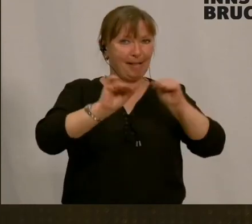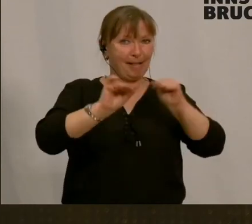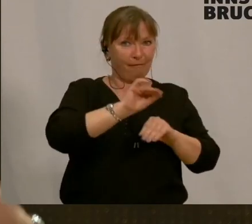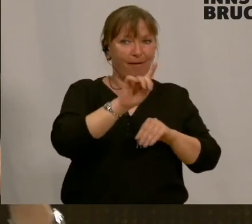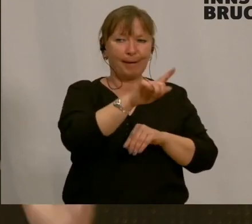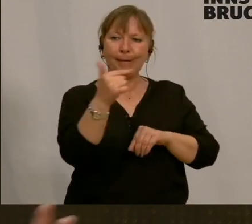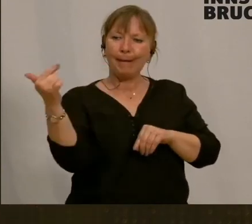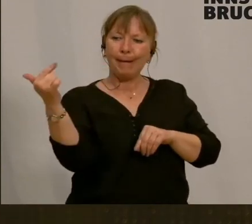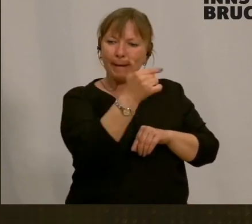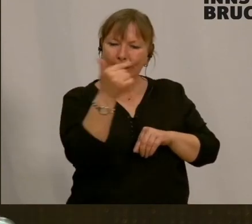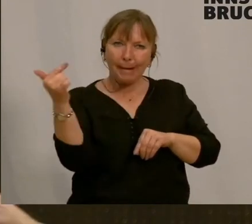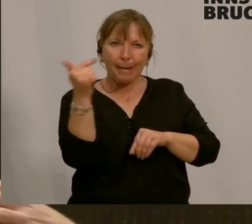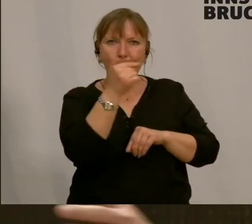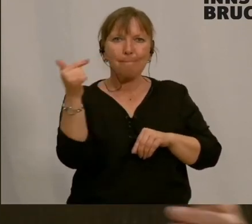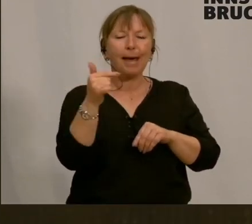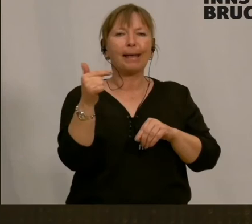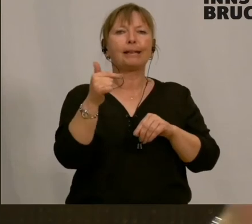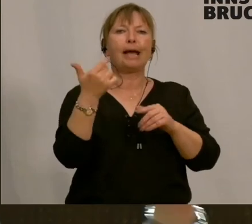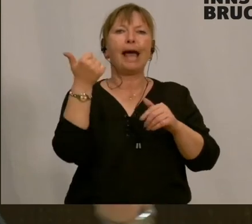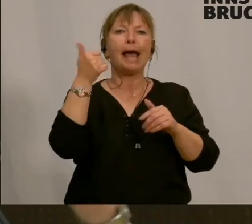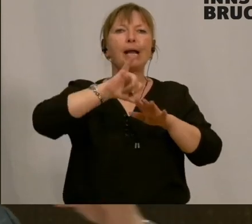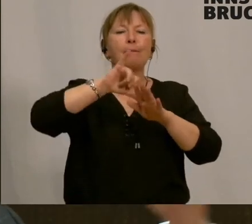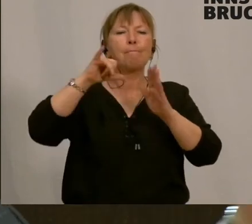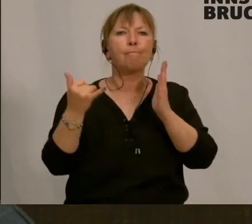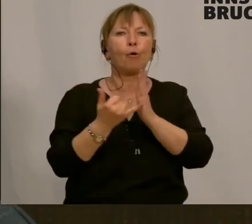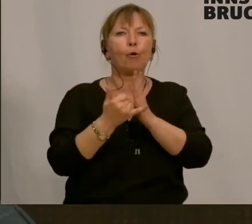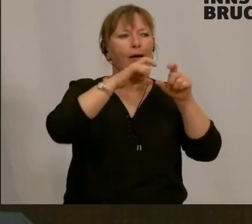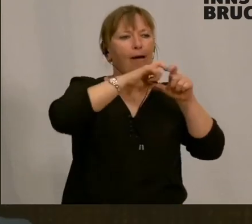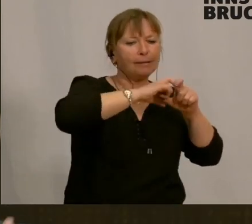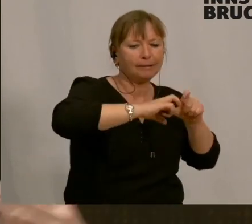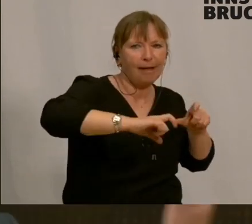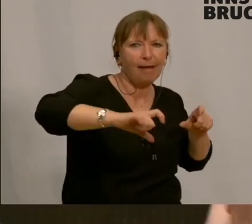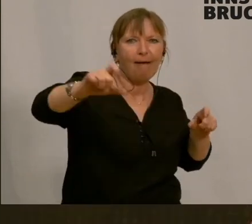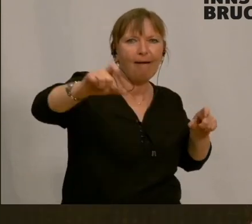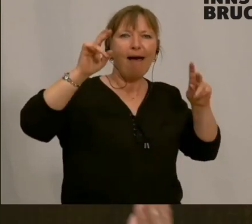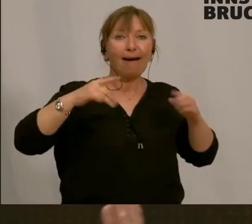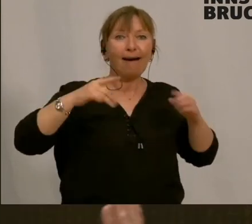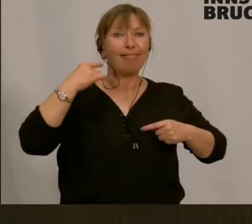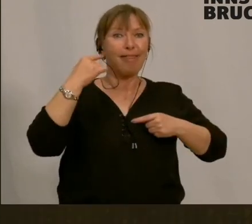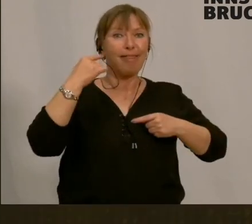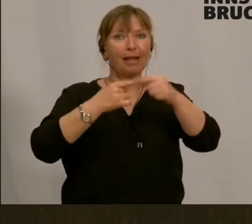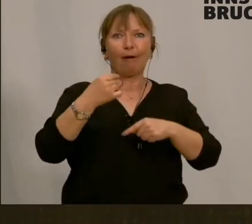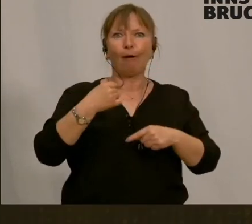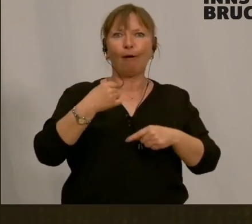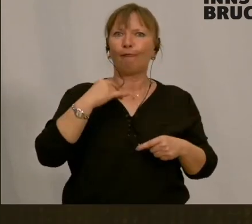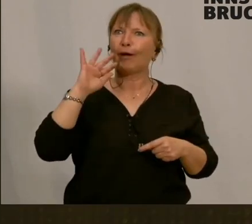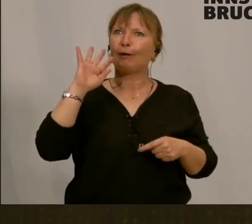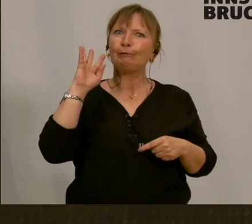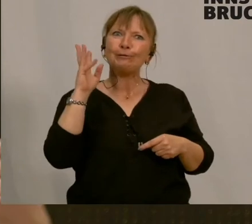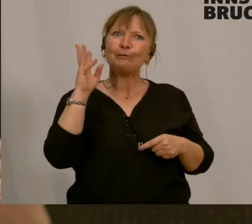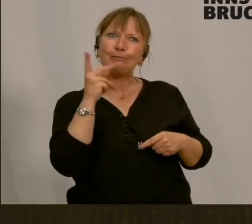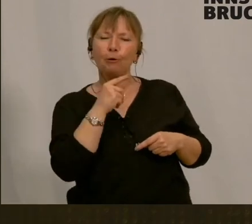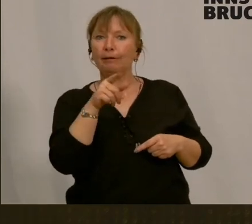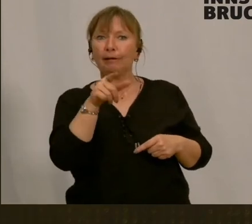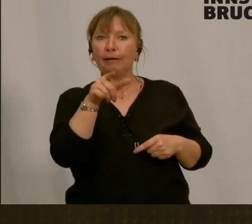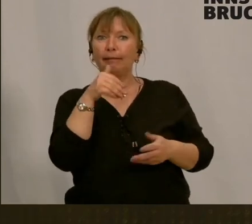Projekt mit anbucken, dass man das ganze Avenue da drüben könnte entwickeln, was ja absolut einen Charme hätte. Man verwehrt sich ja nicht da,